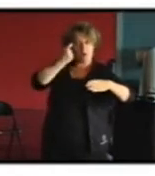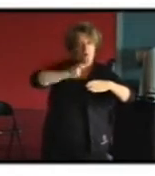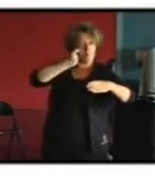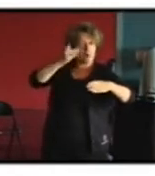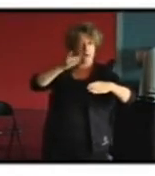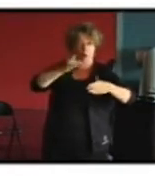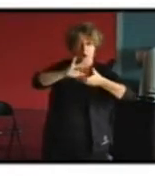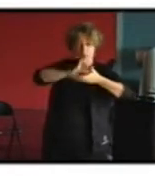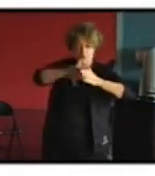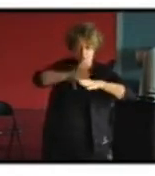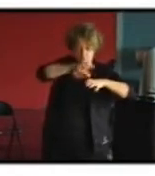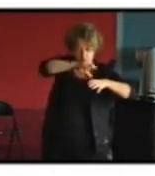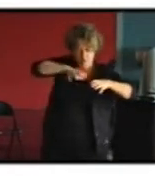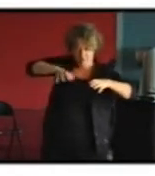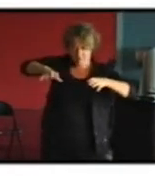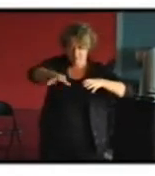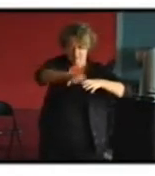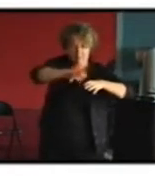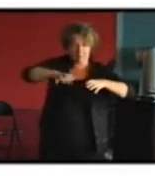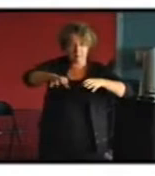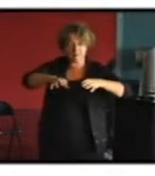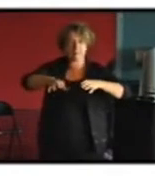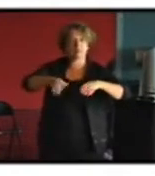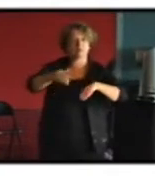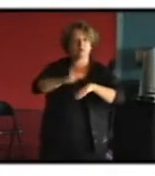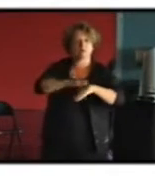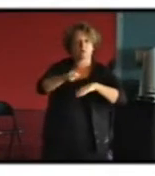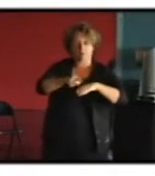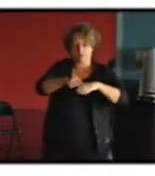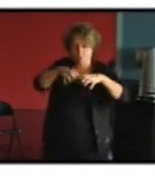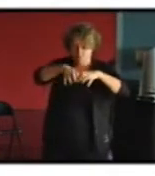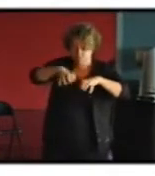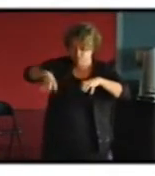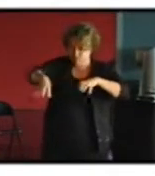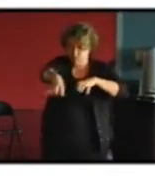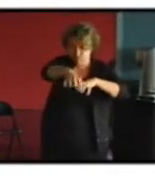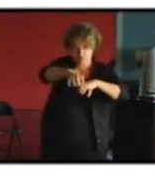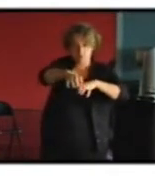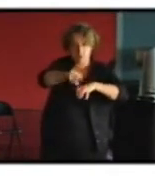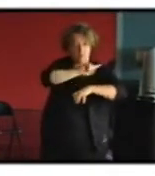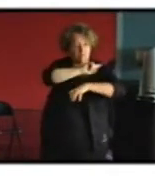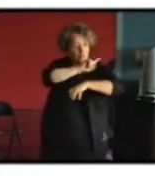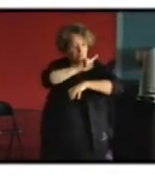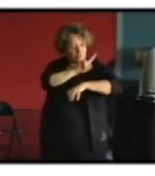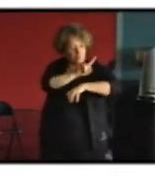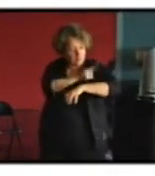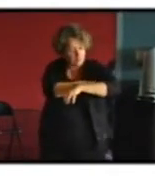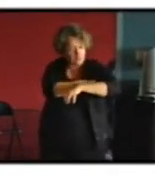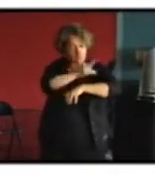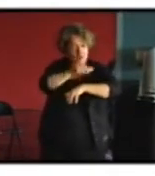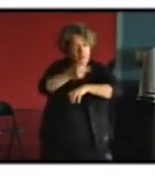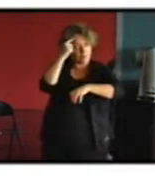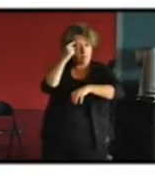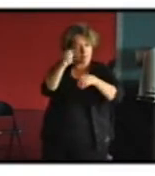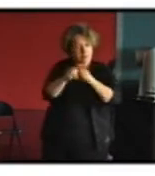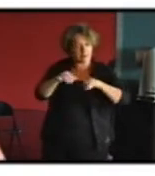or en matière d'énergie qui dit densité dit souvent réseau de chaleur enfin amène vers la solution